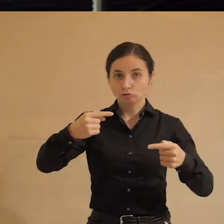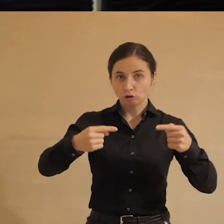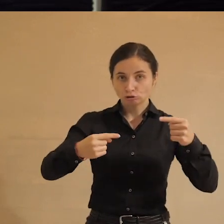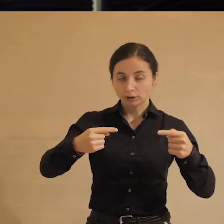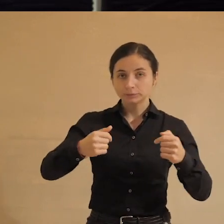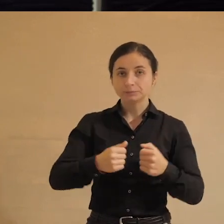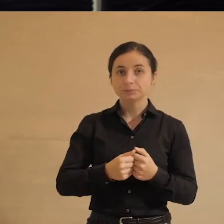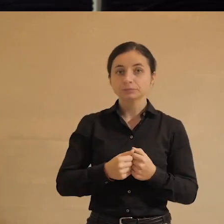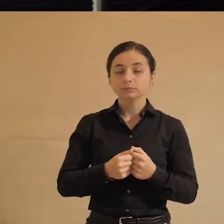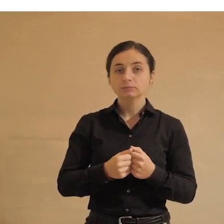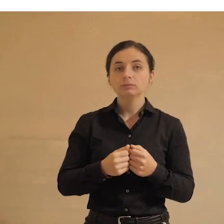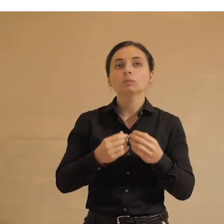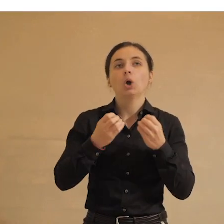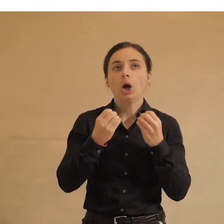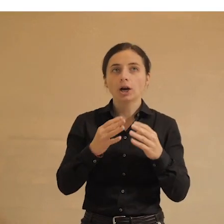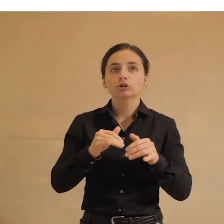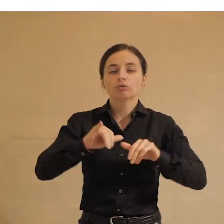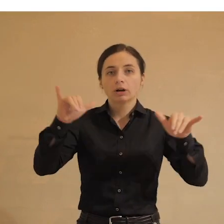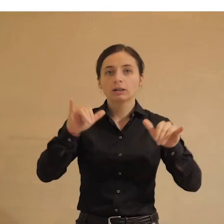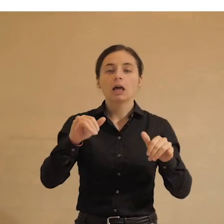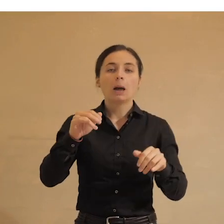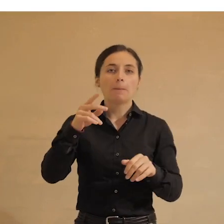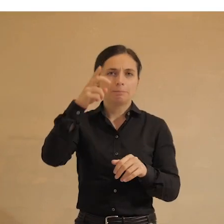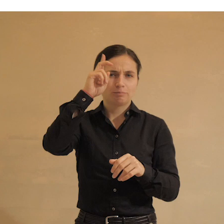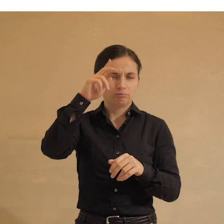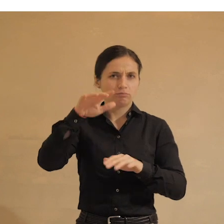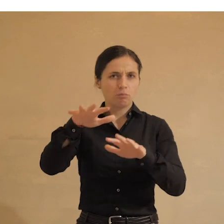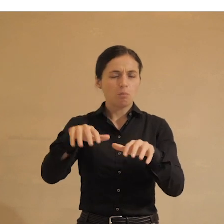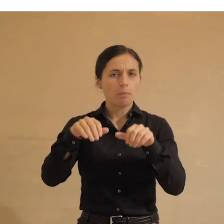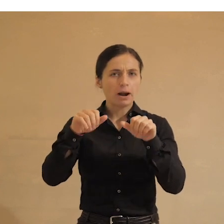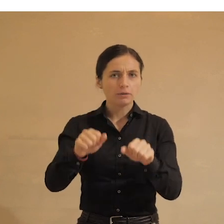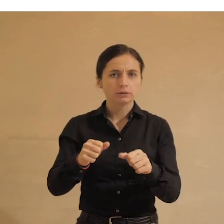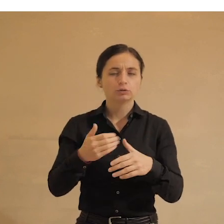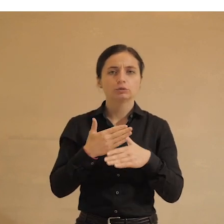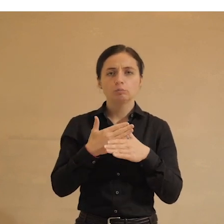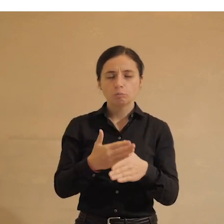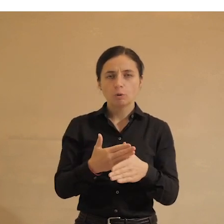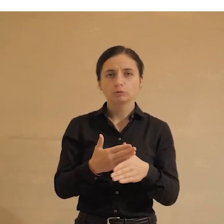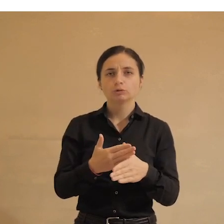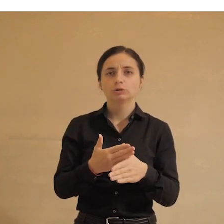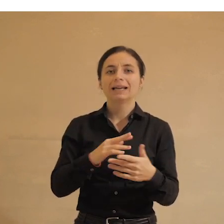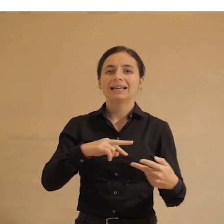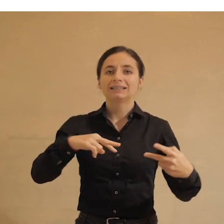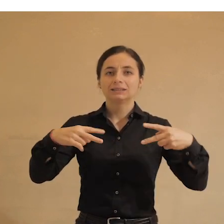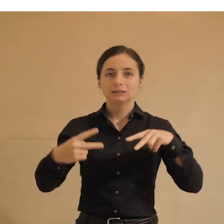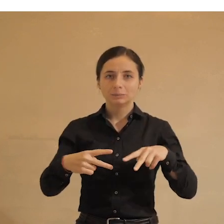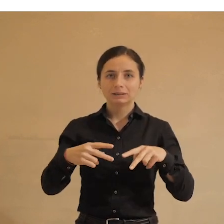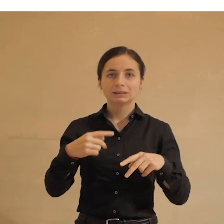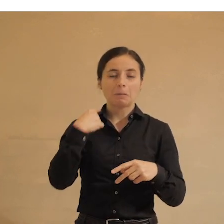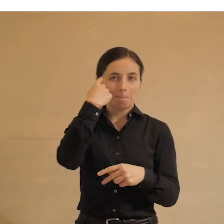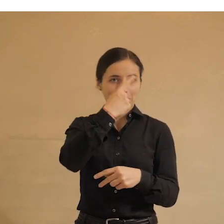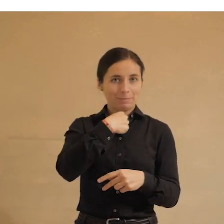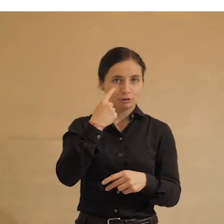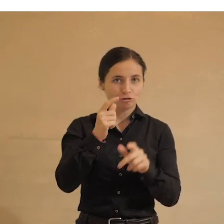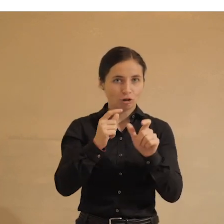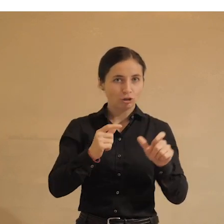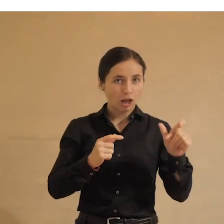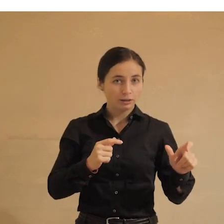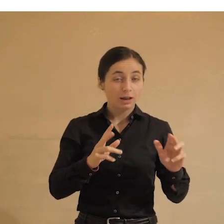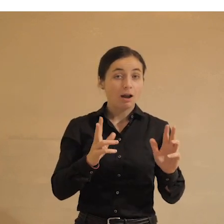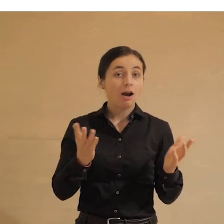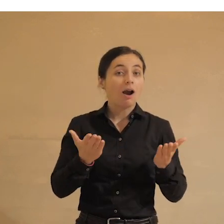процентных пунктов… Ну, вот хорошо выросло правительство просто за счет смены персонали. Видите, какие